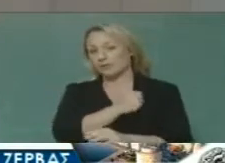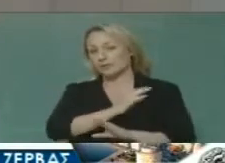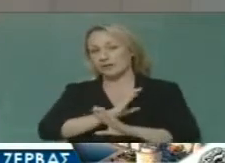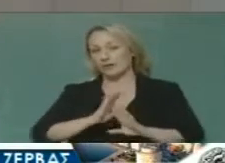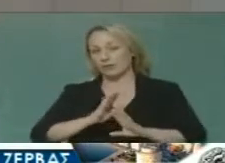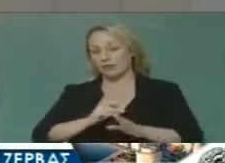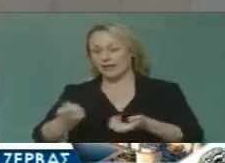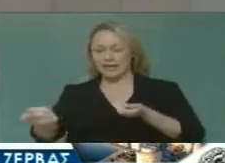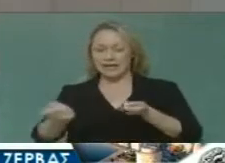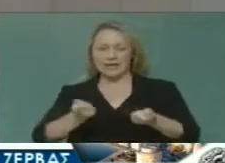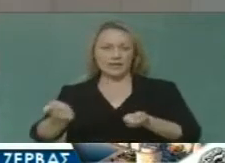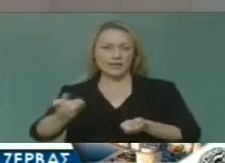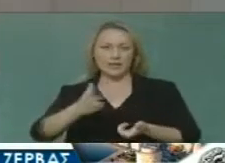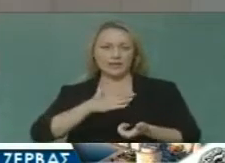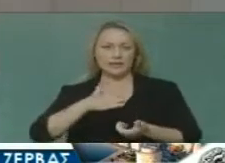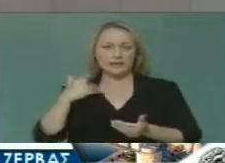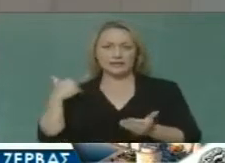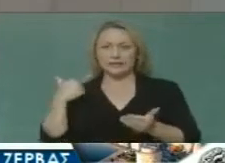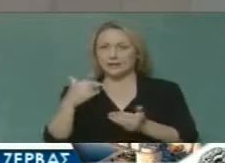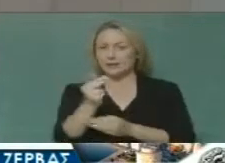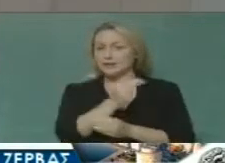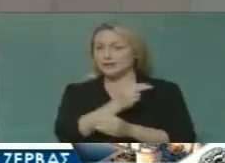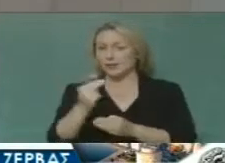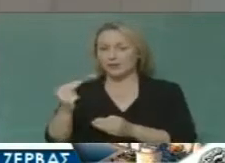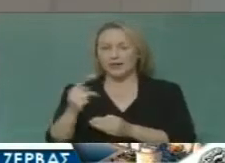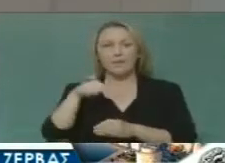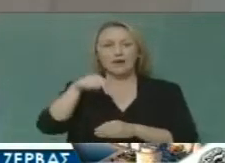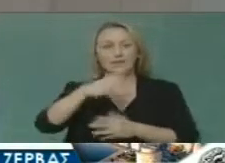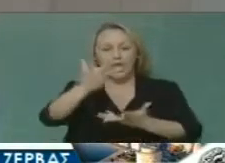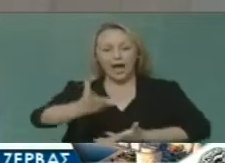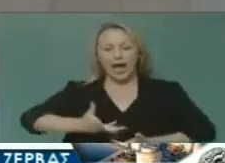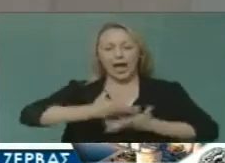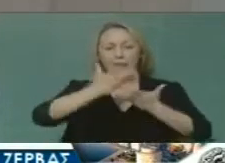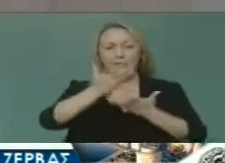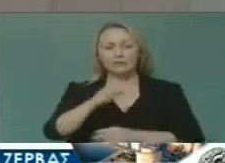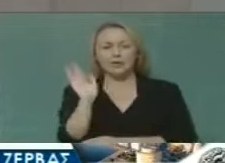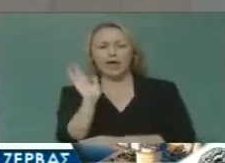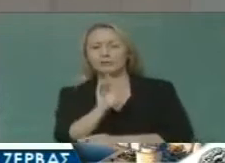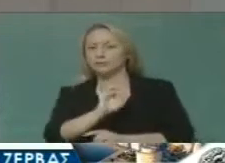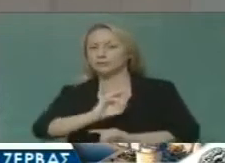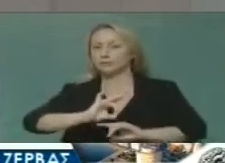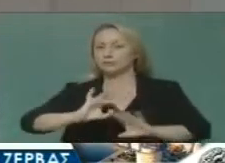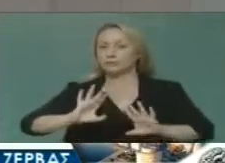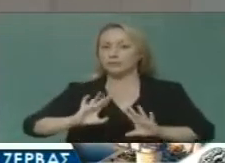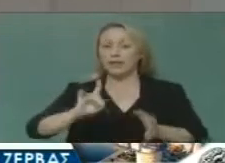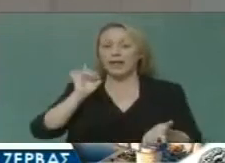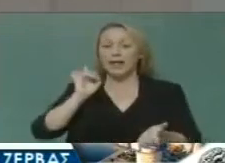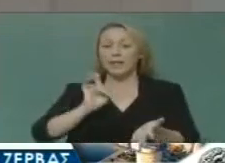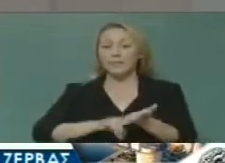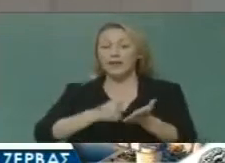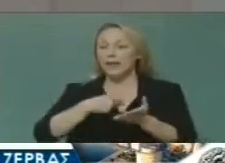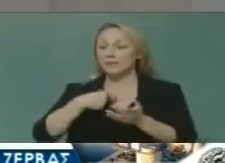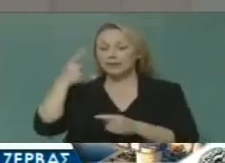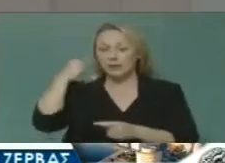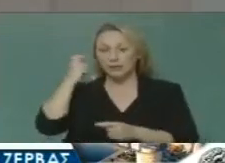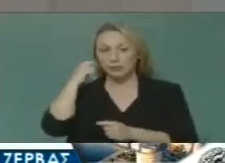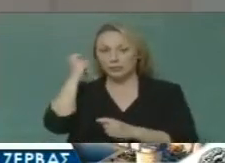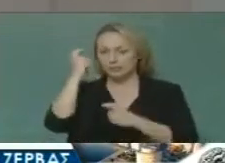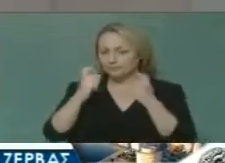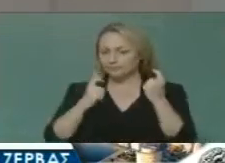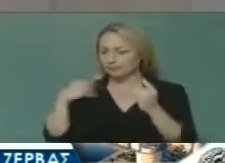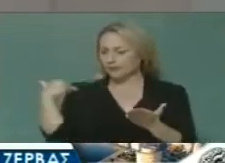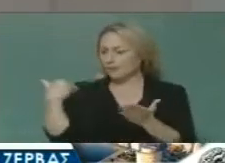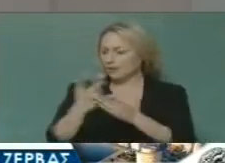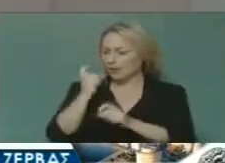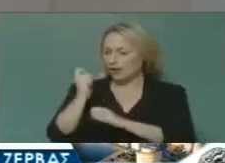διοίκηση θες κοπέδι να αφήσει καμία απολύτως περίοδο χωρίς απολογισμό, χωρίς να μπει στη βάσανο να συγκεντρώνει και να παρουσιάζει το